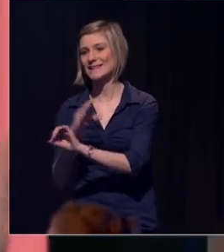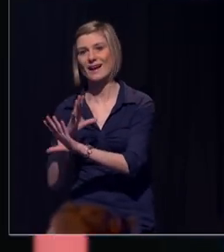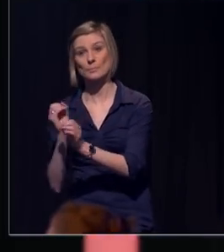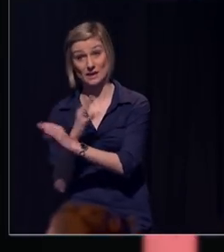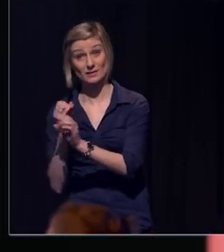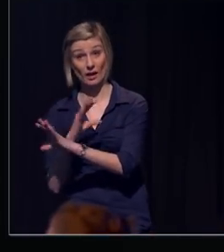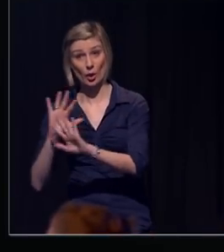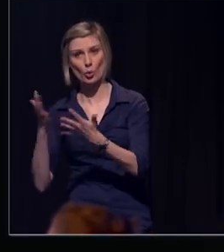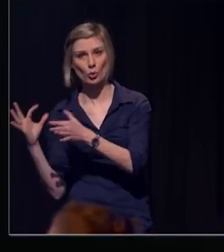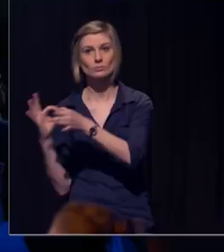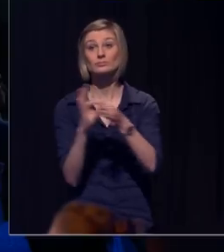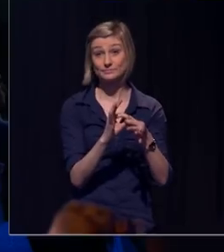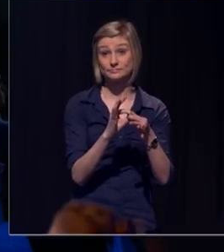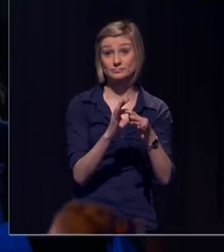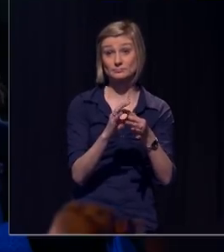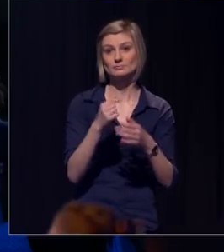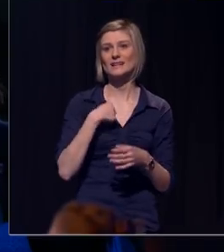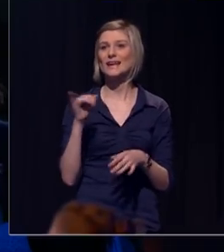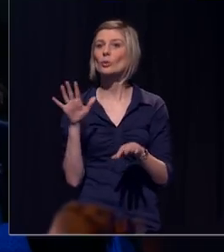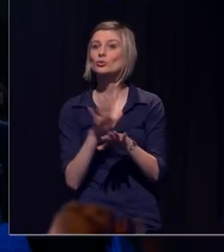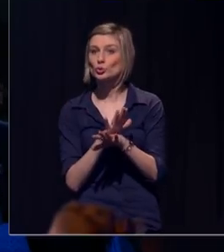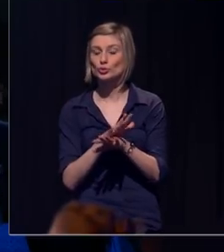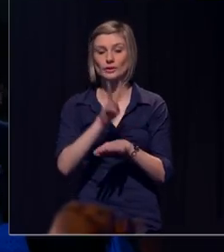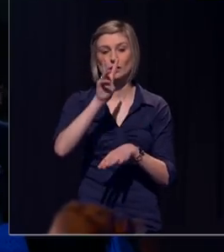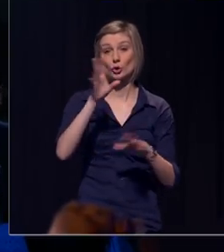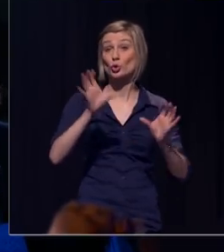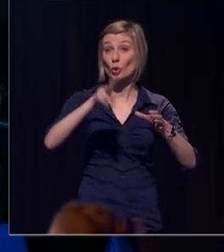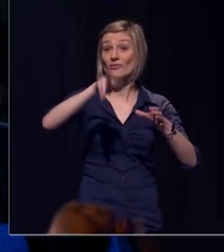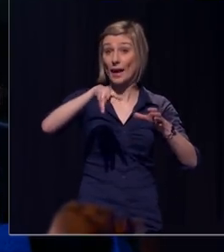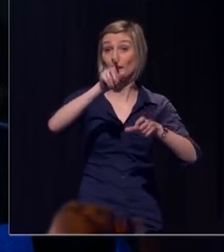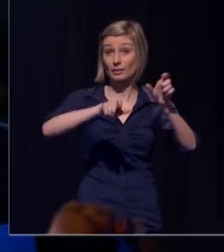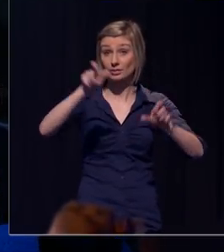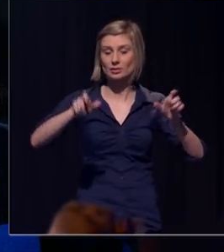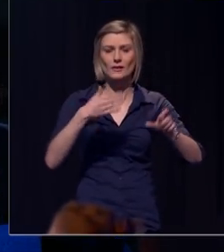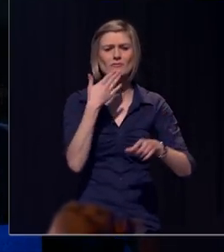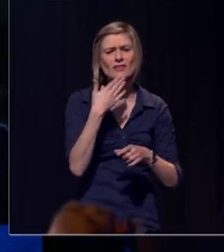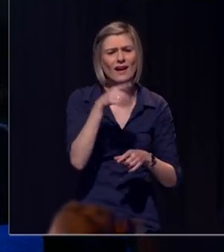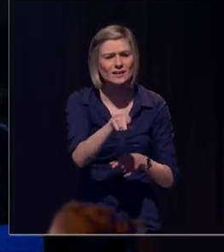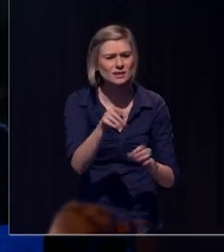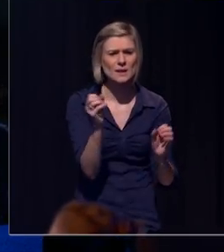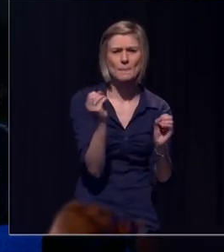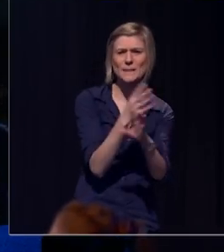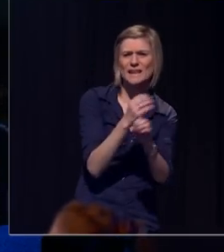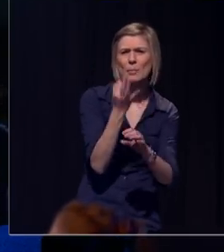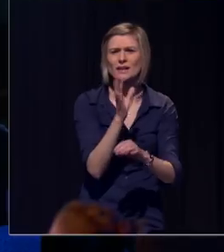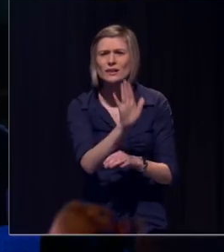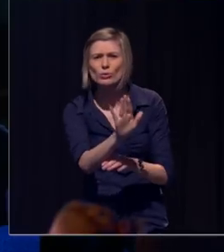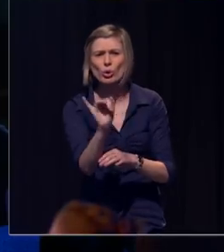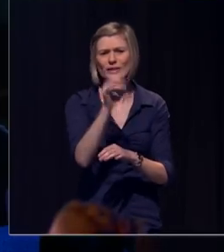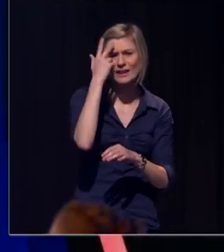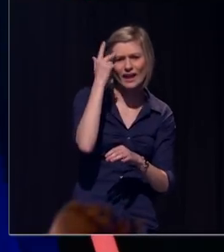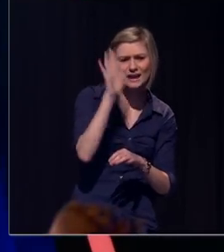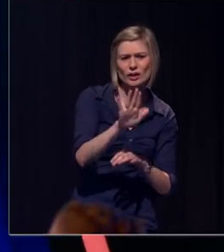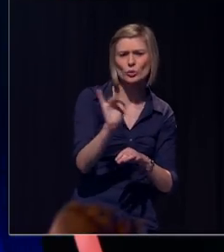om grote groepen van Vlamingen te bevragen over welke rol dat media speelt in hun leven, hoe ze dat ervaren, welke gevoelens dat bij hen